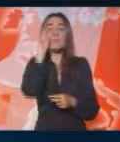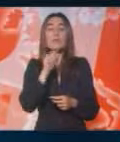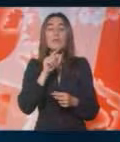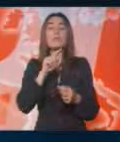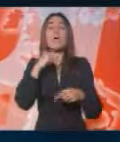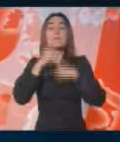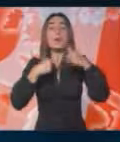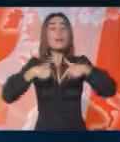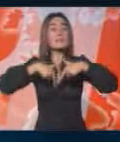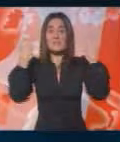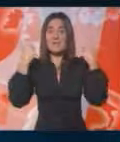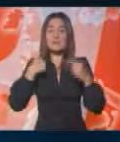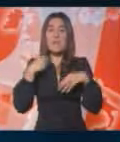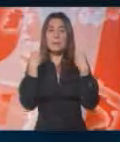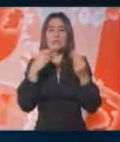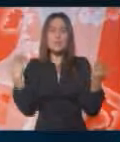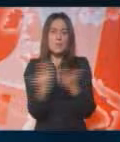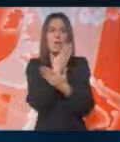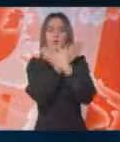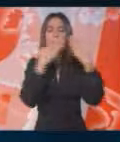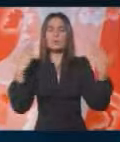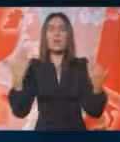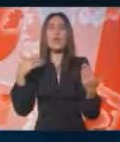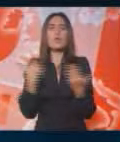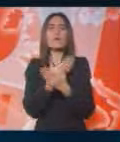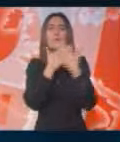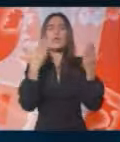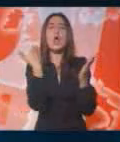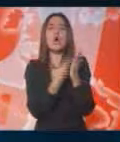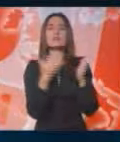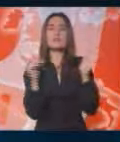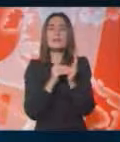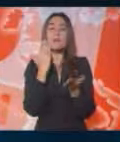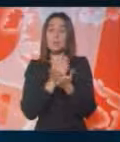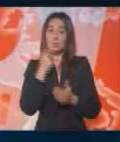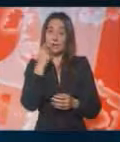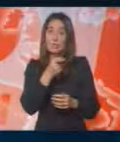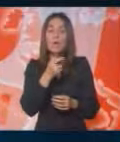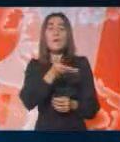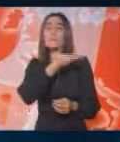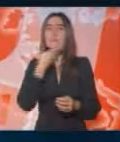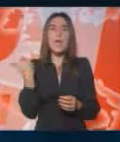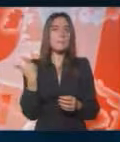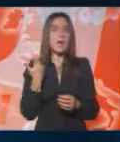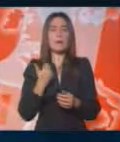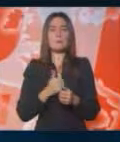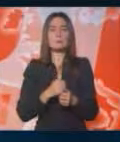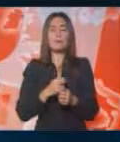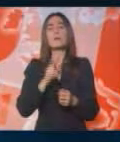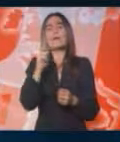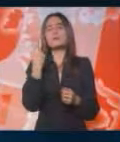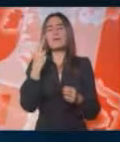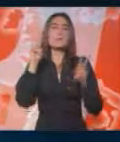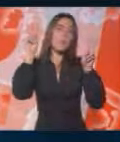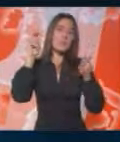promjena svesti. Pričamo o novom modelu, u novom modelu znači osnova treba da bude to da nema, nazovimo